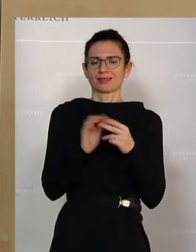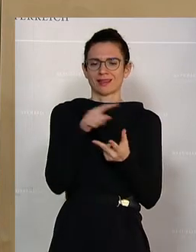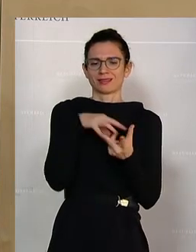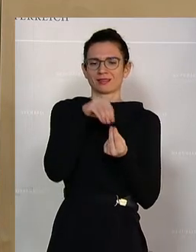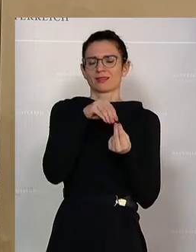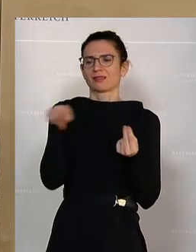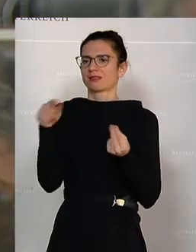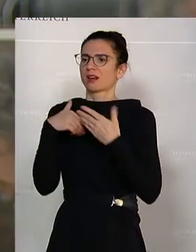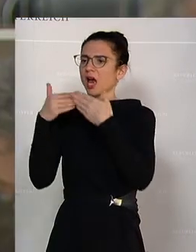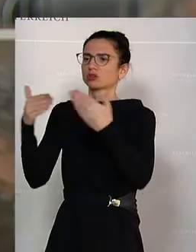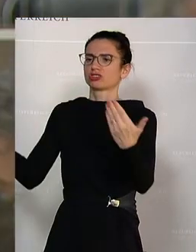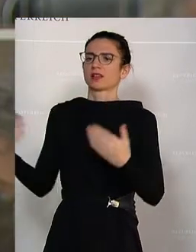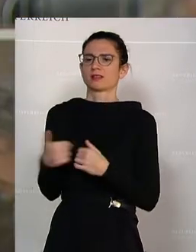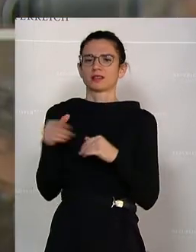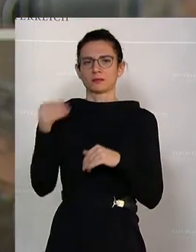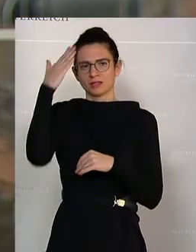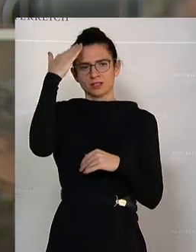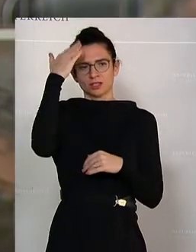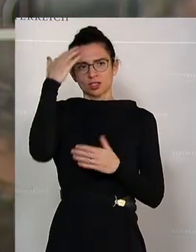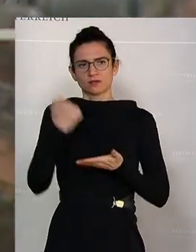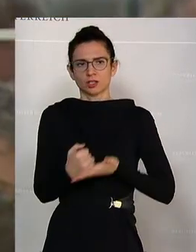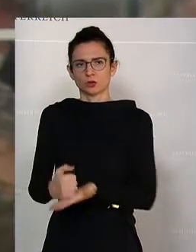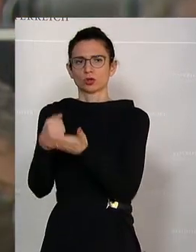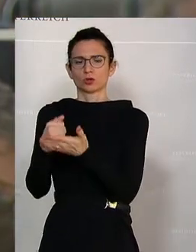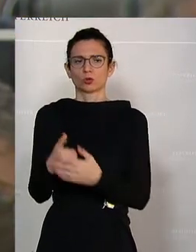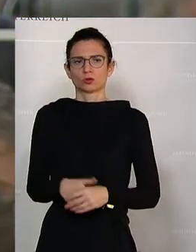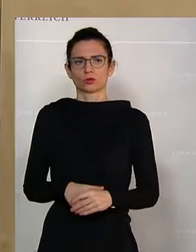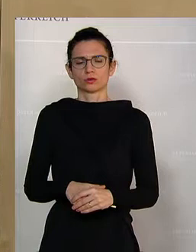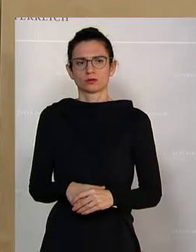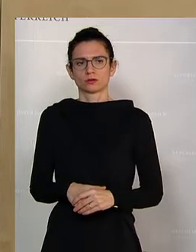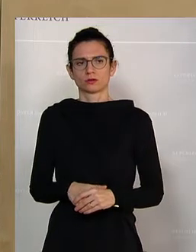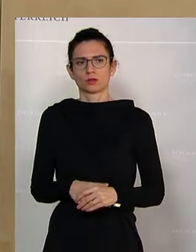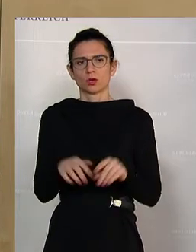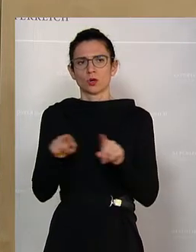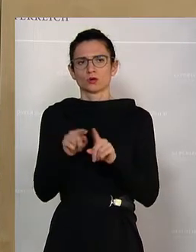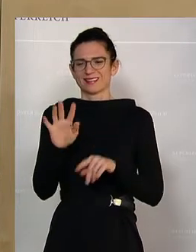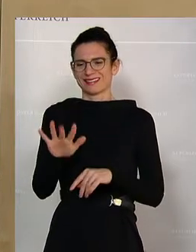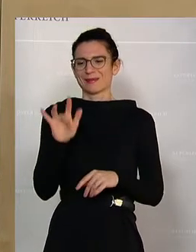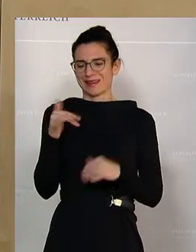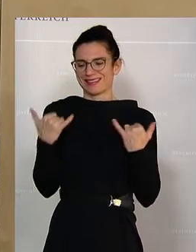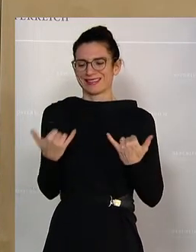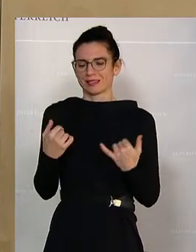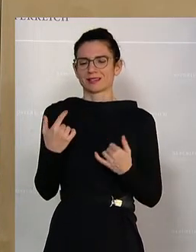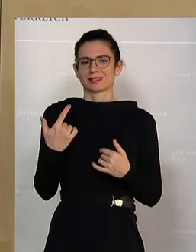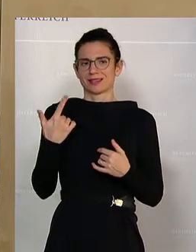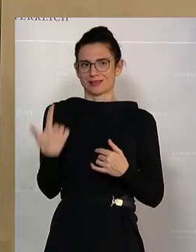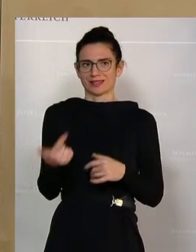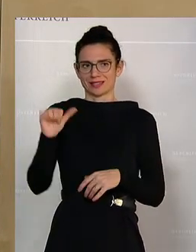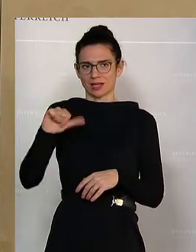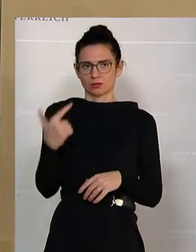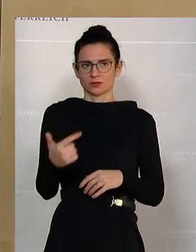eingerichtet, auch mit wissenschaftlicher Unterstützung. Und bereits im Mai dieses Jahres habe ich mit